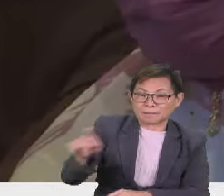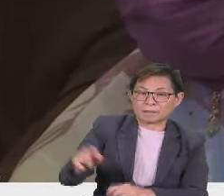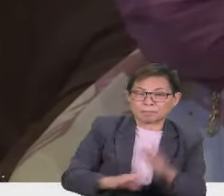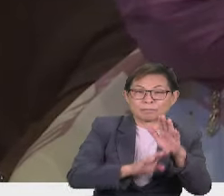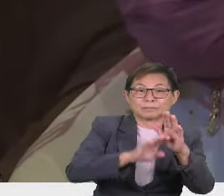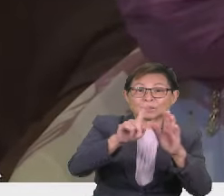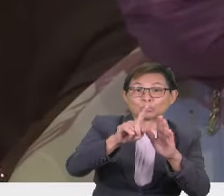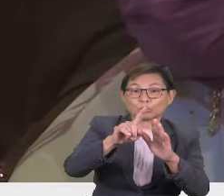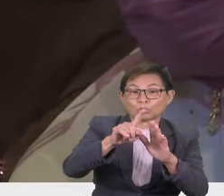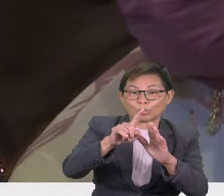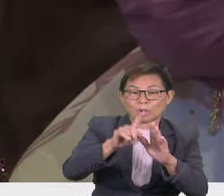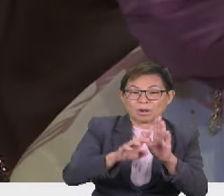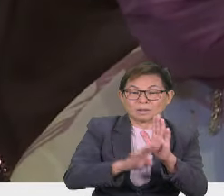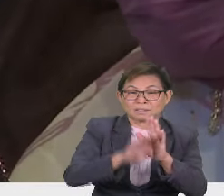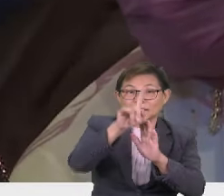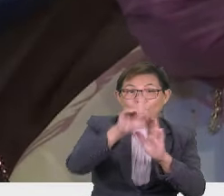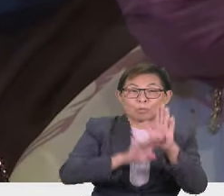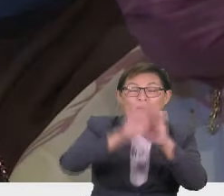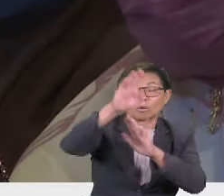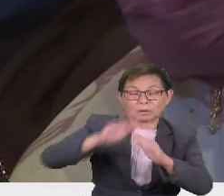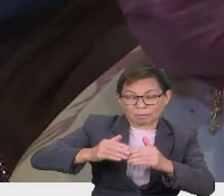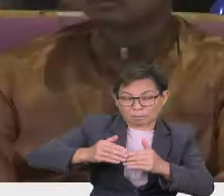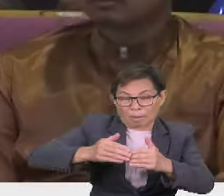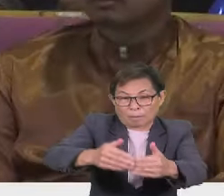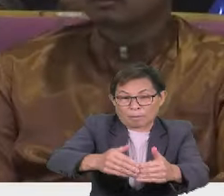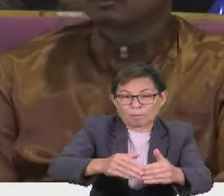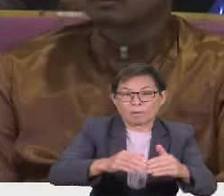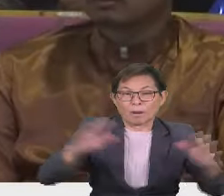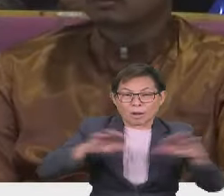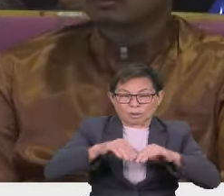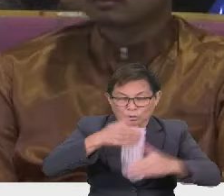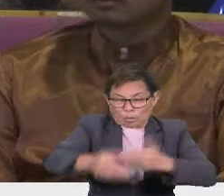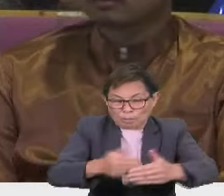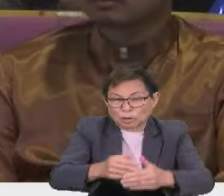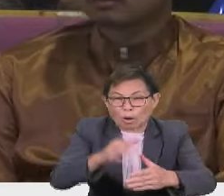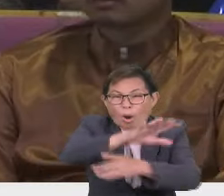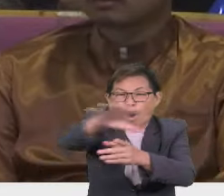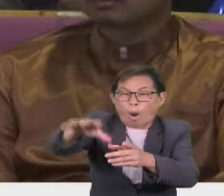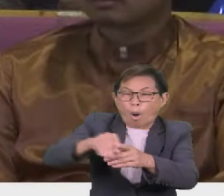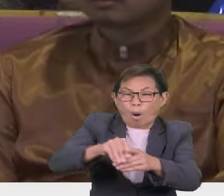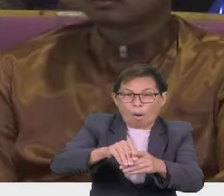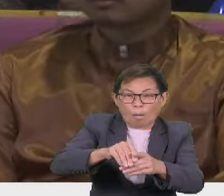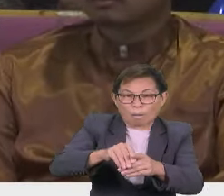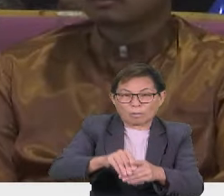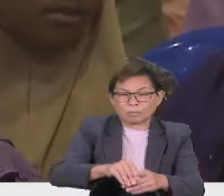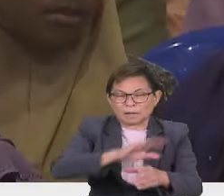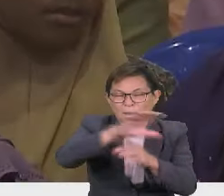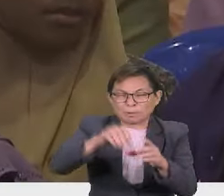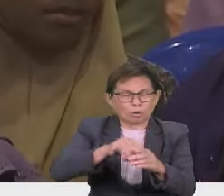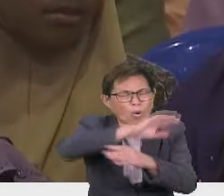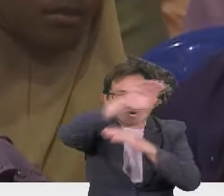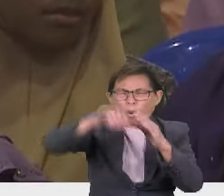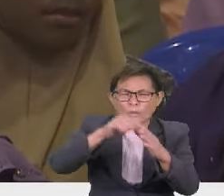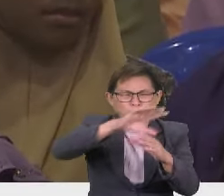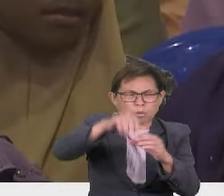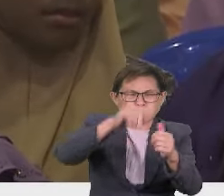pembangunan, kehadapan, kemajuan yang komprehensif yang meliputi semua aspek. Bukan hanya